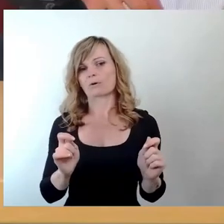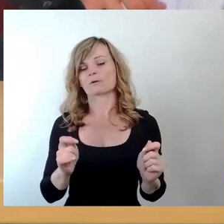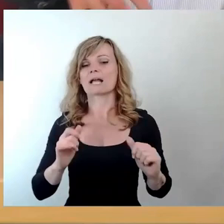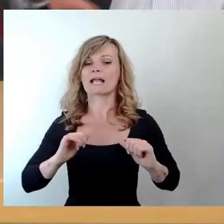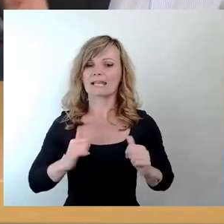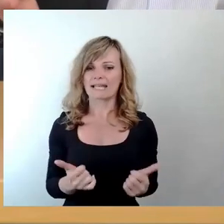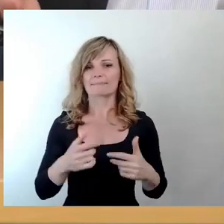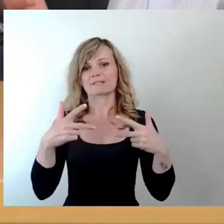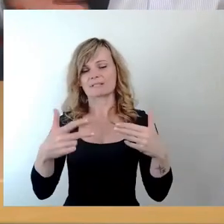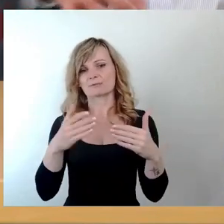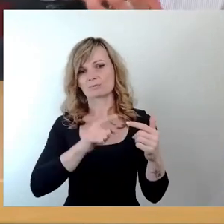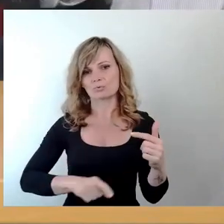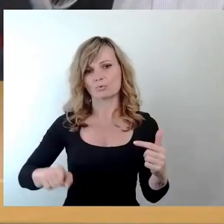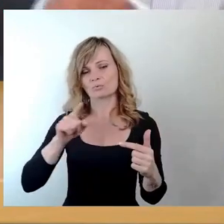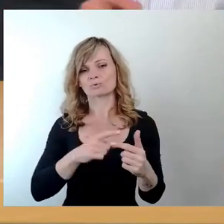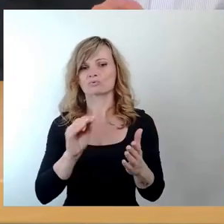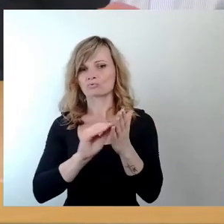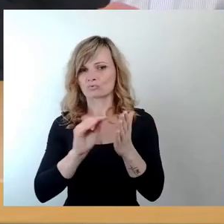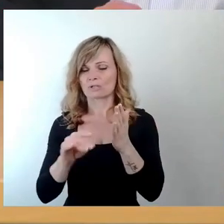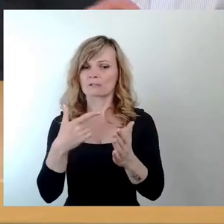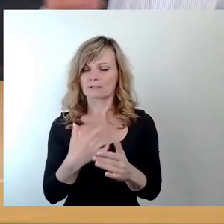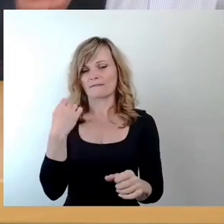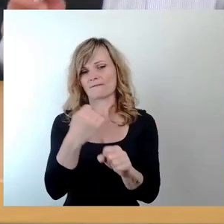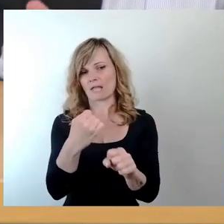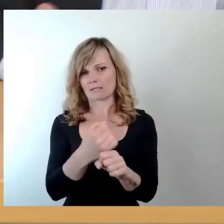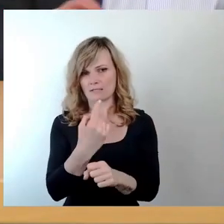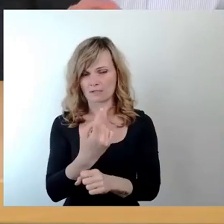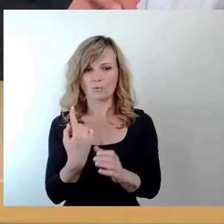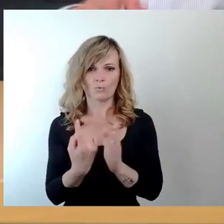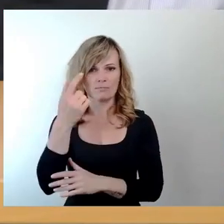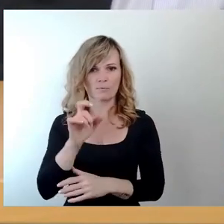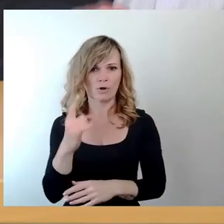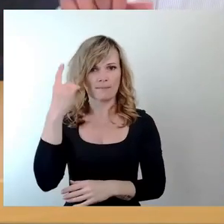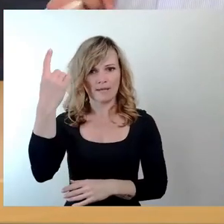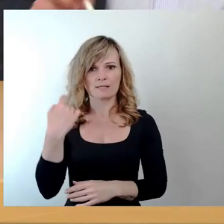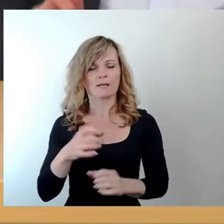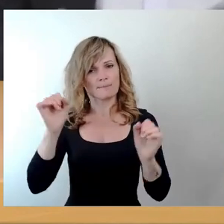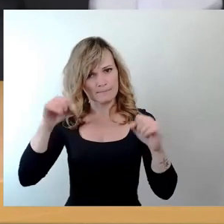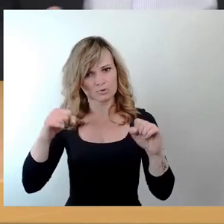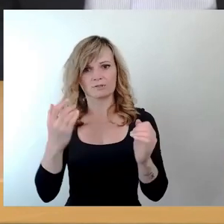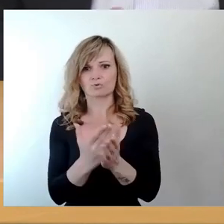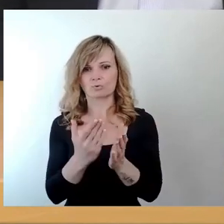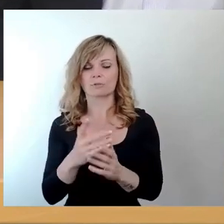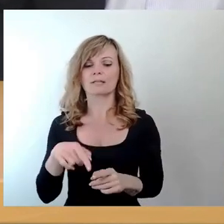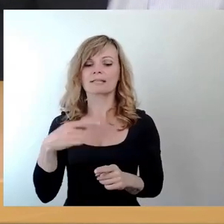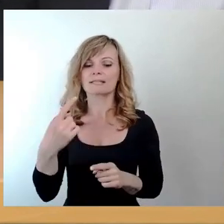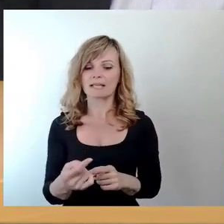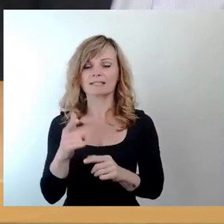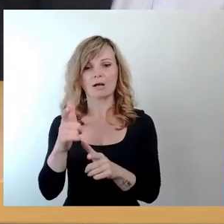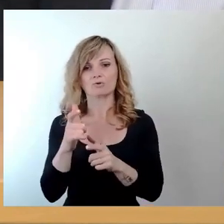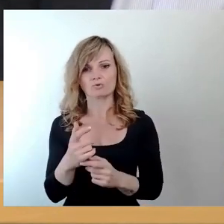Schulen angeht, ist fertiggestellt, ist entsprechend vom Oberbürgermeister auch bestätigt worden. Wir werden die nächste Ausschusssitzung nutzen,